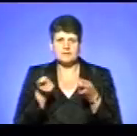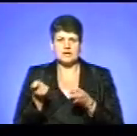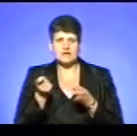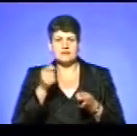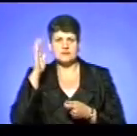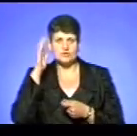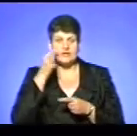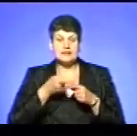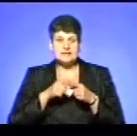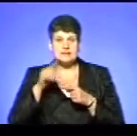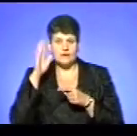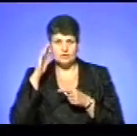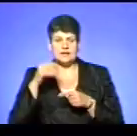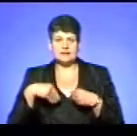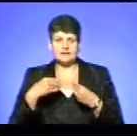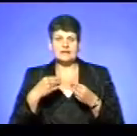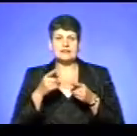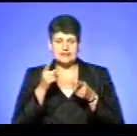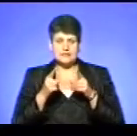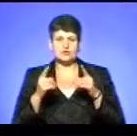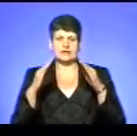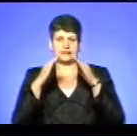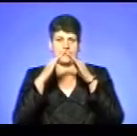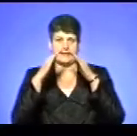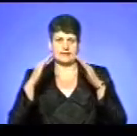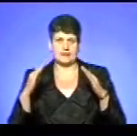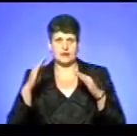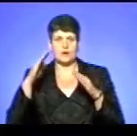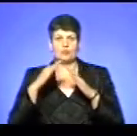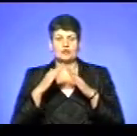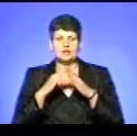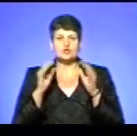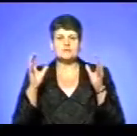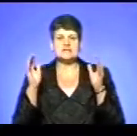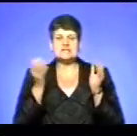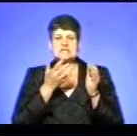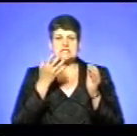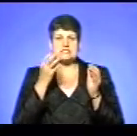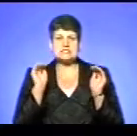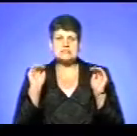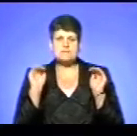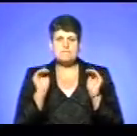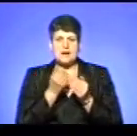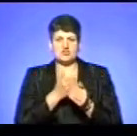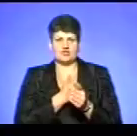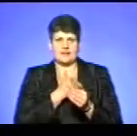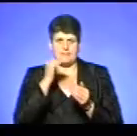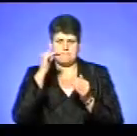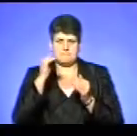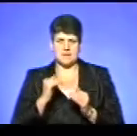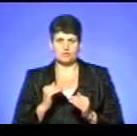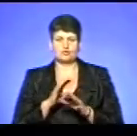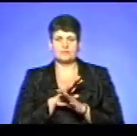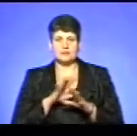Ця вода подавалася дійсно на дахи житлових будинків для того, щоб знизити температуру і не допустити займання дерев'яних